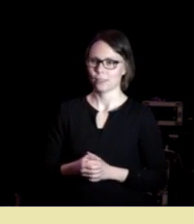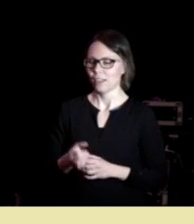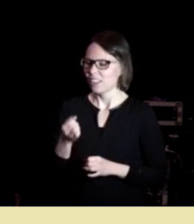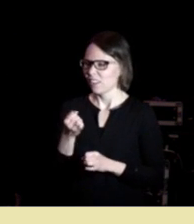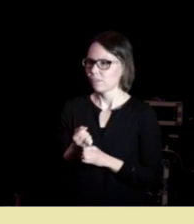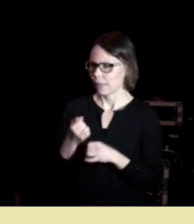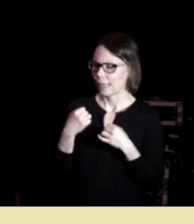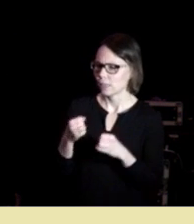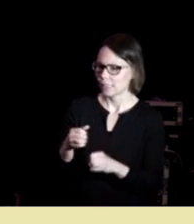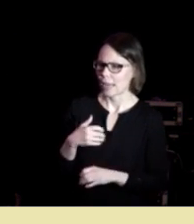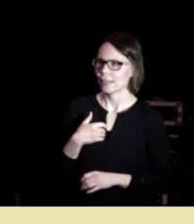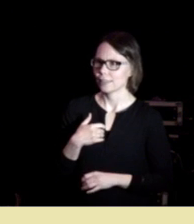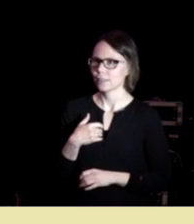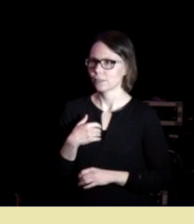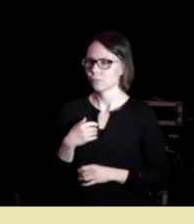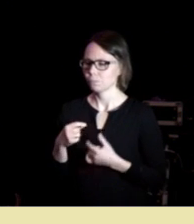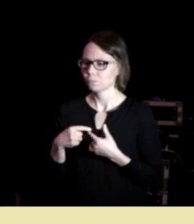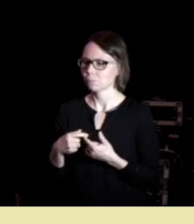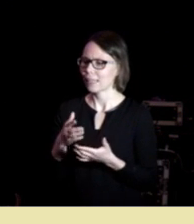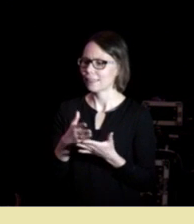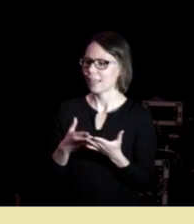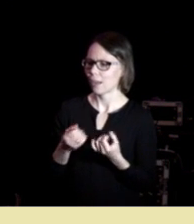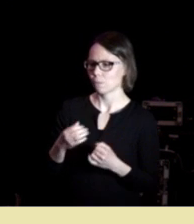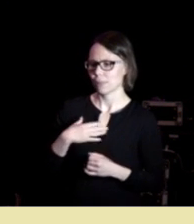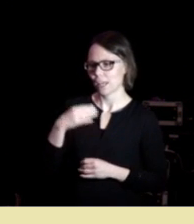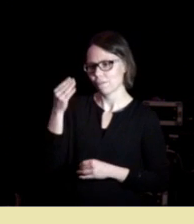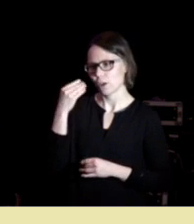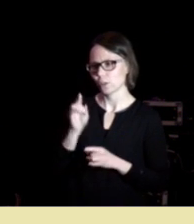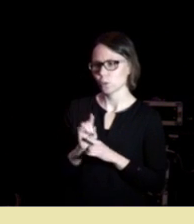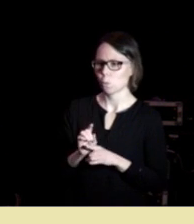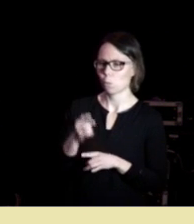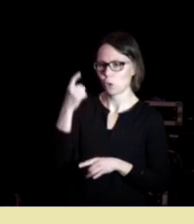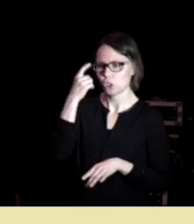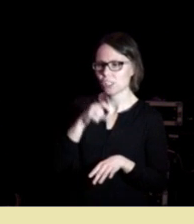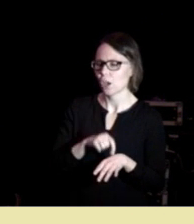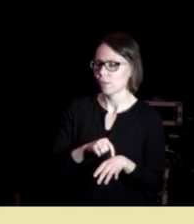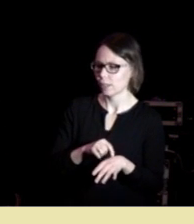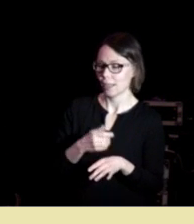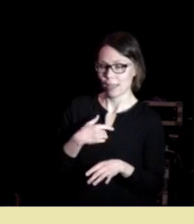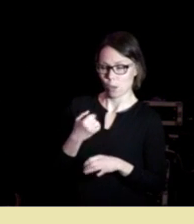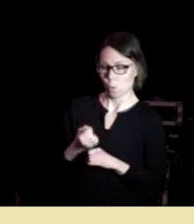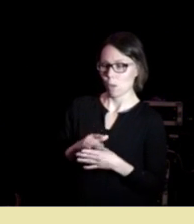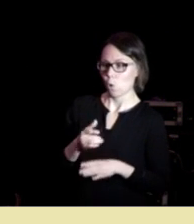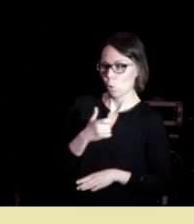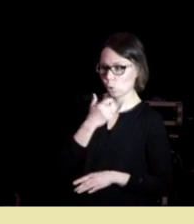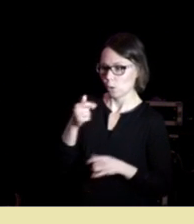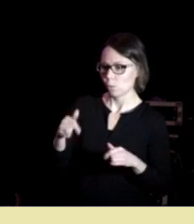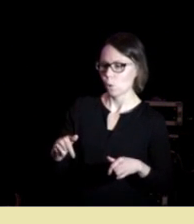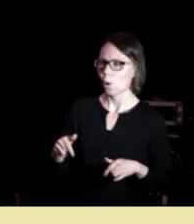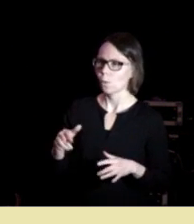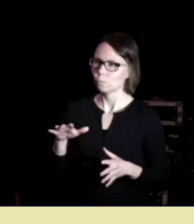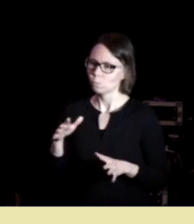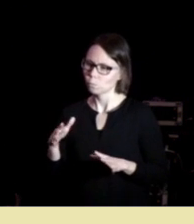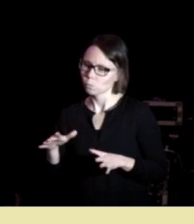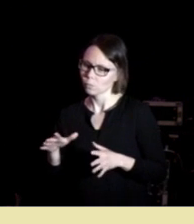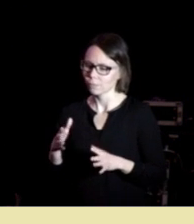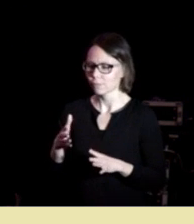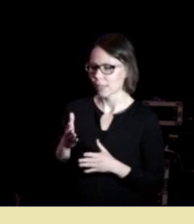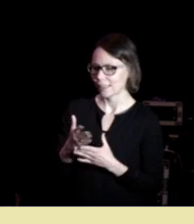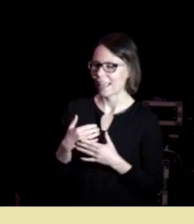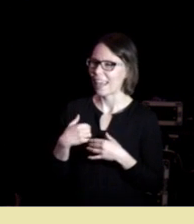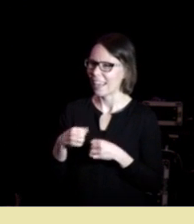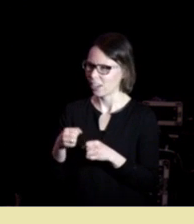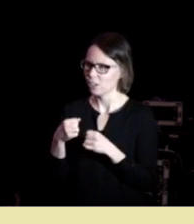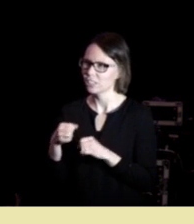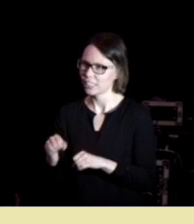engasjert når det gjelder deler av det jeg erfarer som psykiater. Som vi jobber med ungdom nå, så er jeg til dels en engasjert